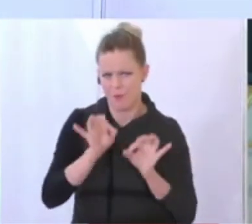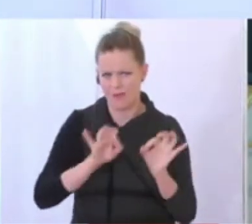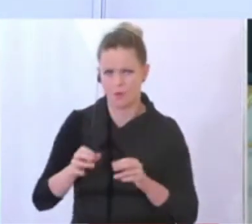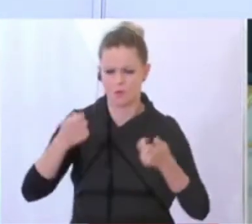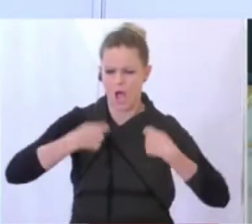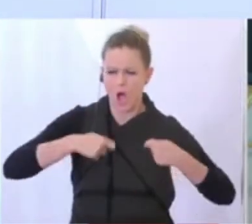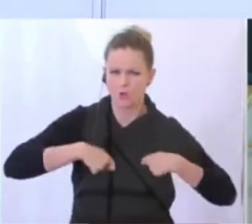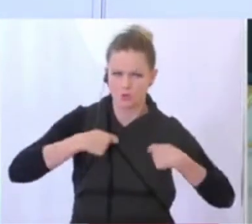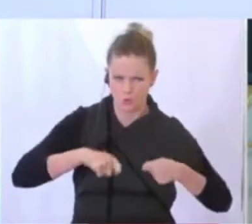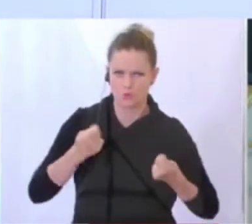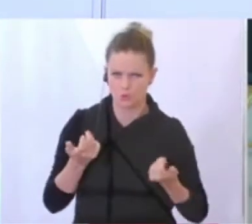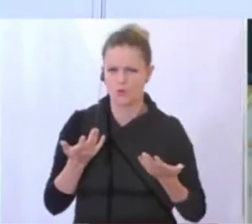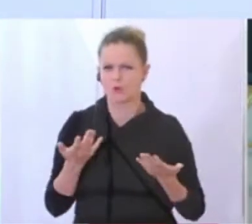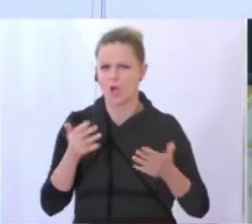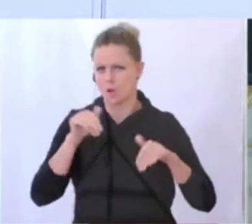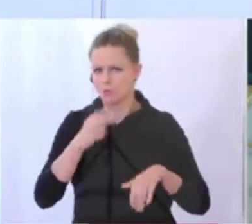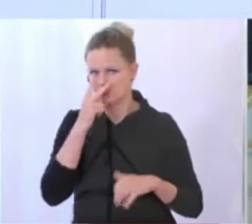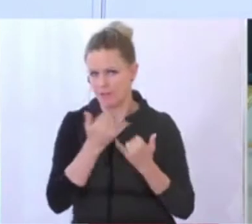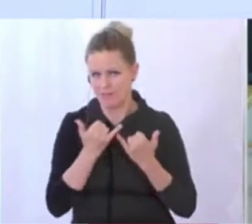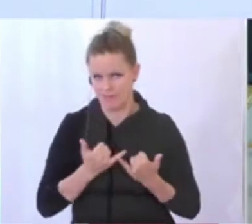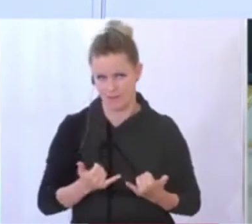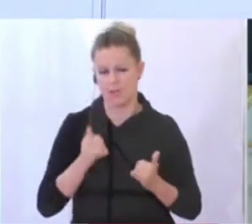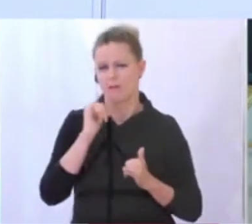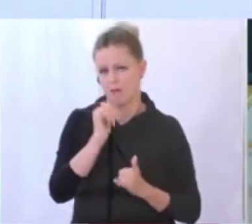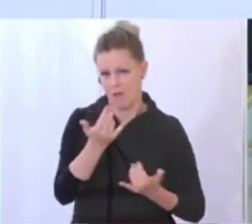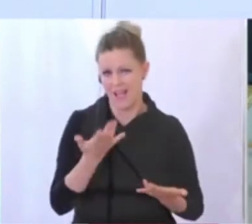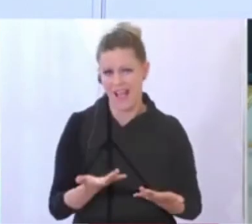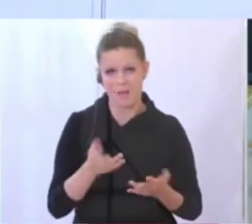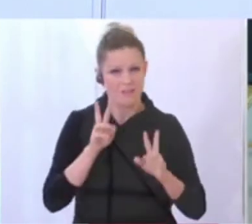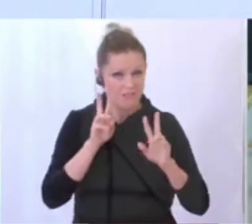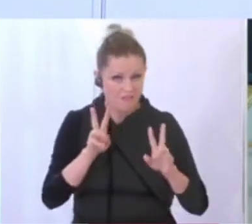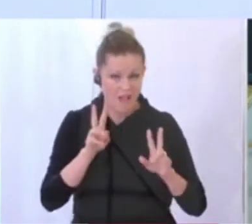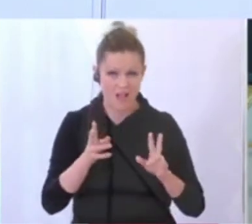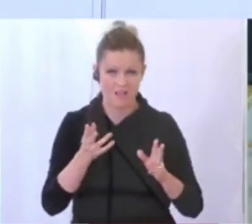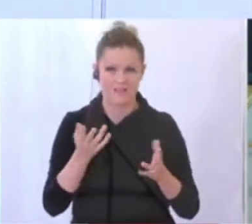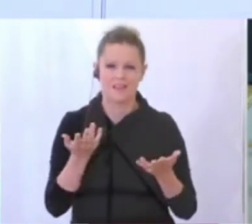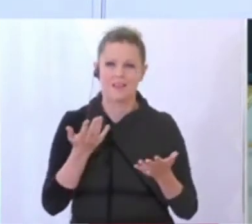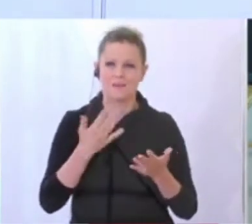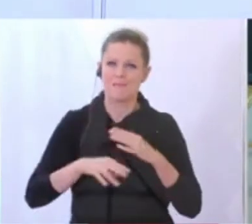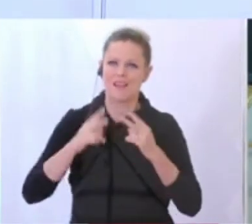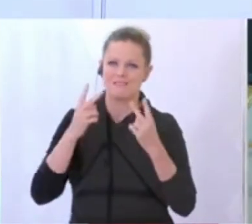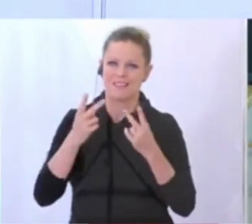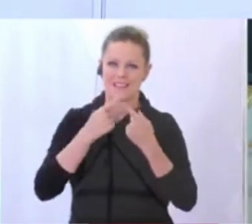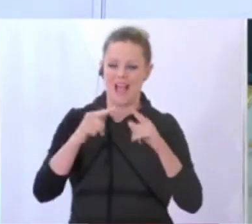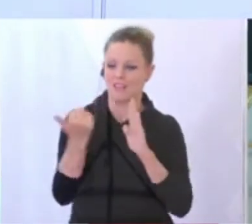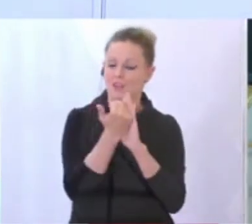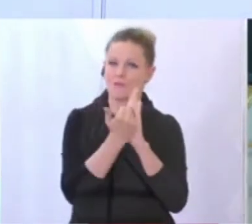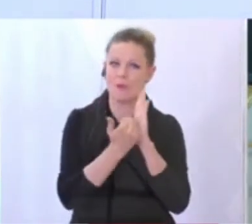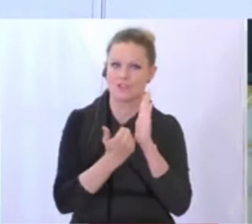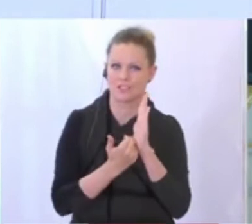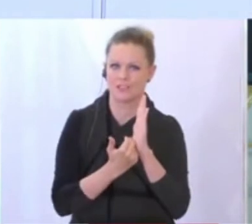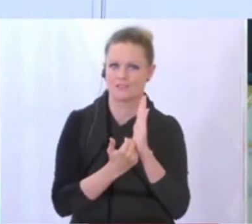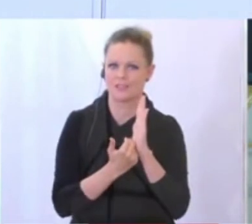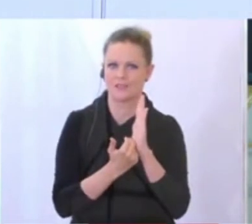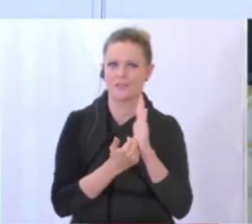die dort ihren Sport ausüben. In Wahrheit ist es von wesentlich größerem Belang, wie andere Vorschriften zum Greifen kommen,